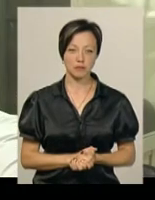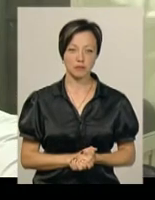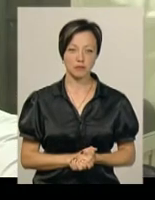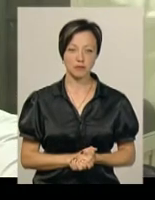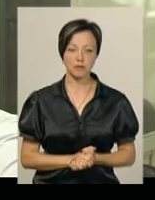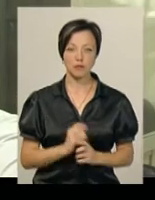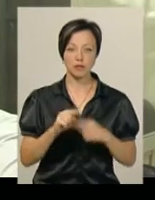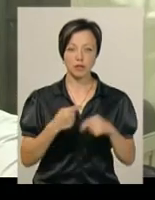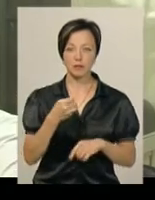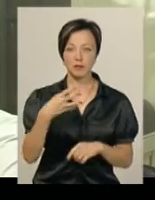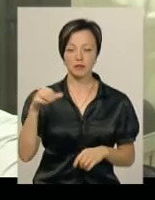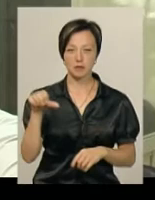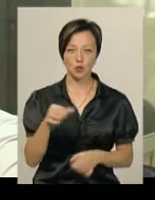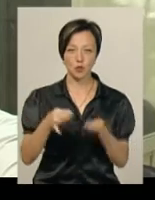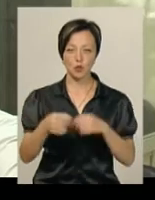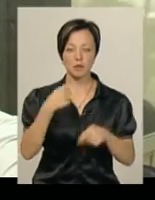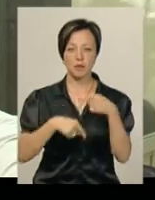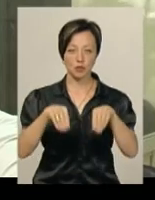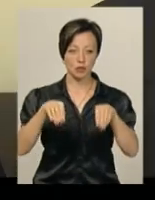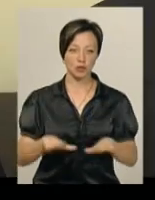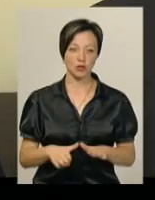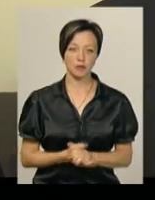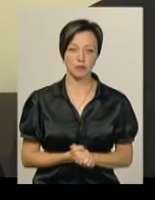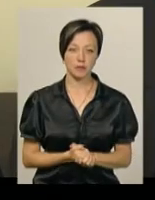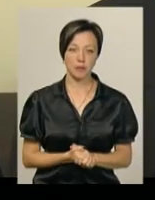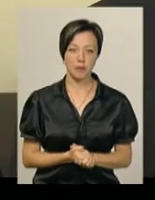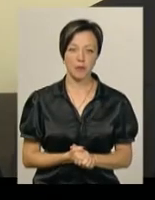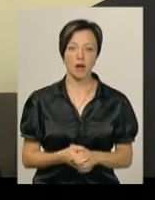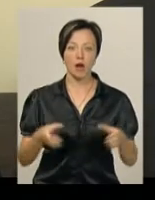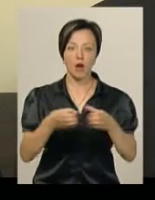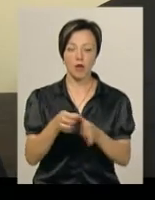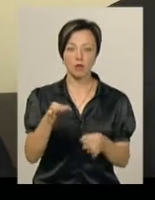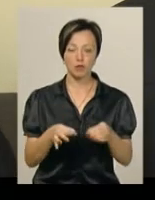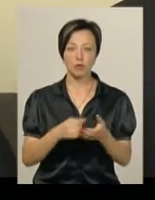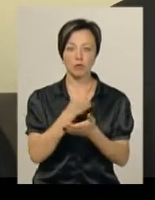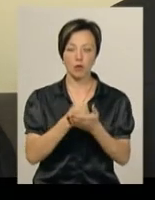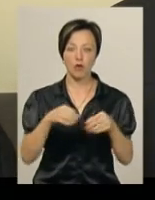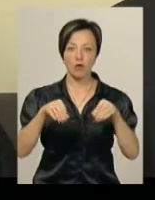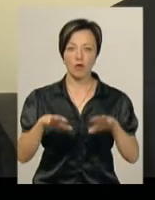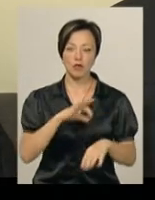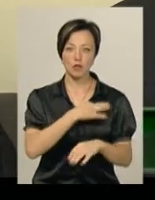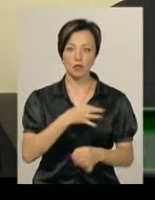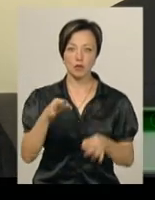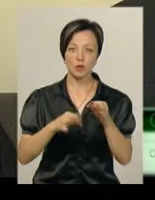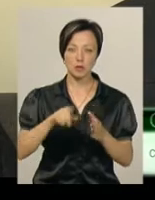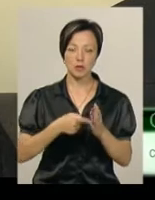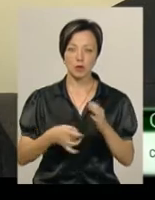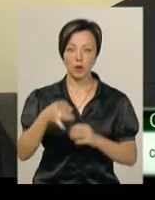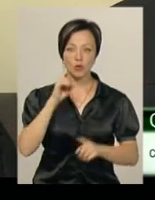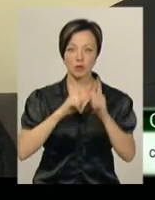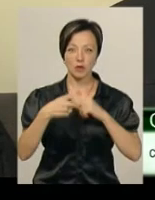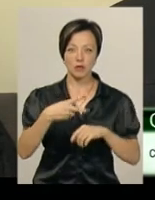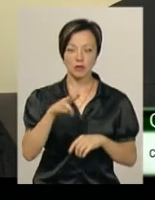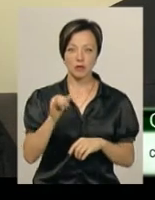Через 15 хвилин судді повертаються за рішенням. Ніколегія суддів постановила ухвалу слідчого судді Хмельницького міськрайону суду